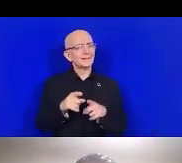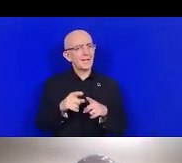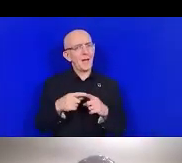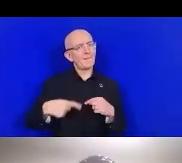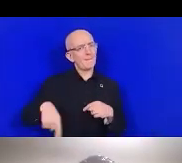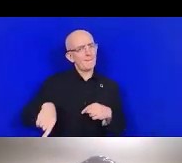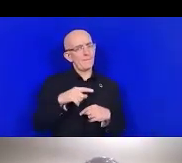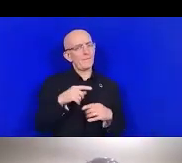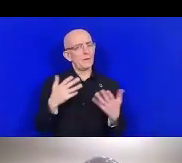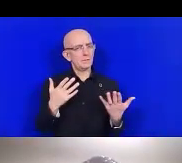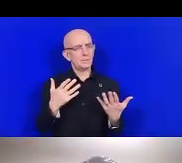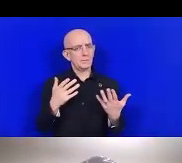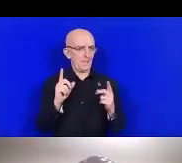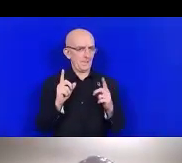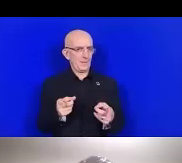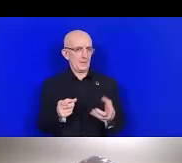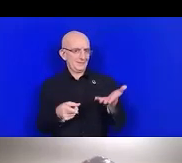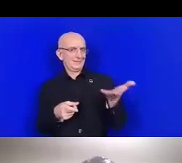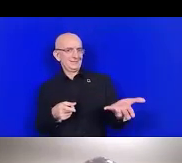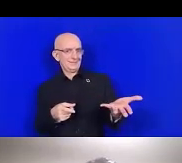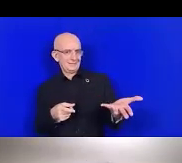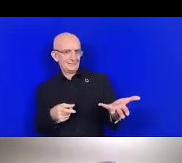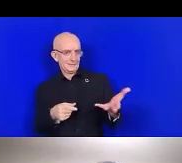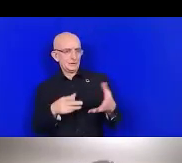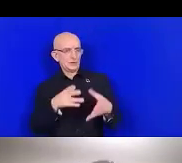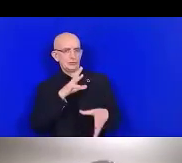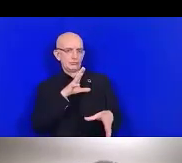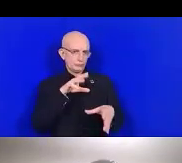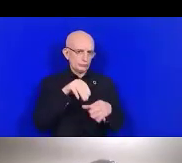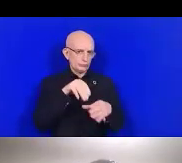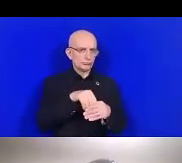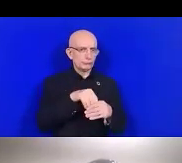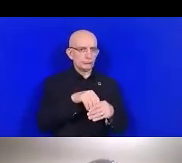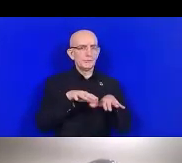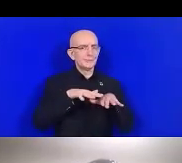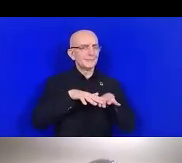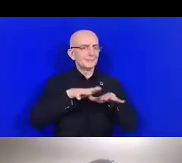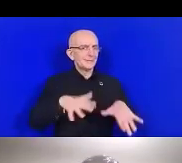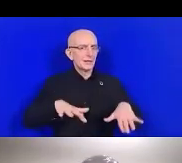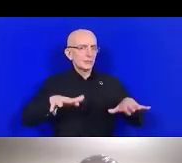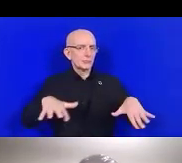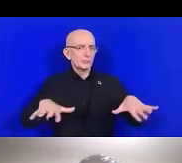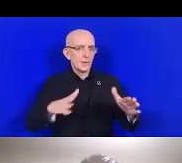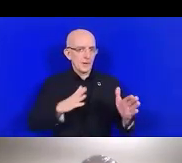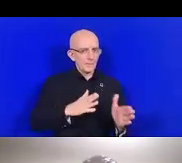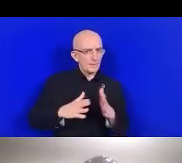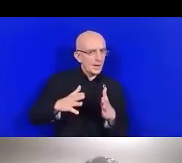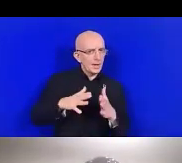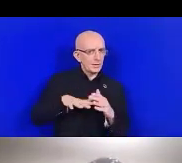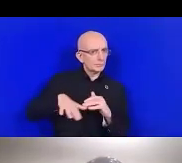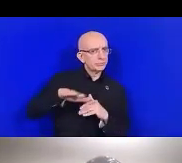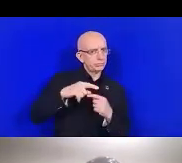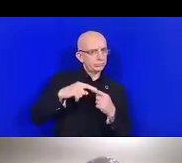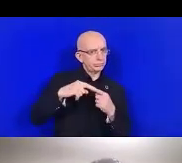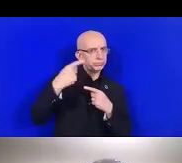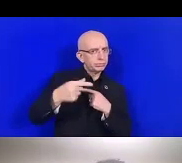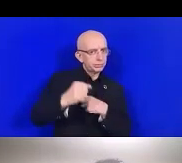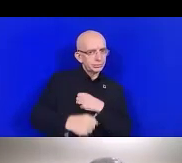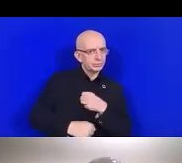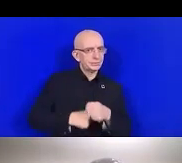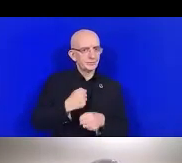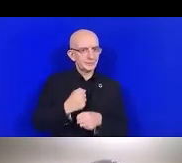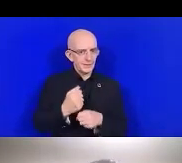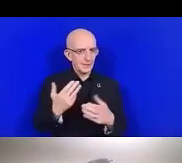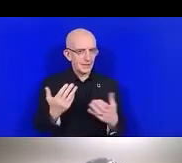Désolé, au cours des prochaines années, nous allons mettre à jour le plan territorial et nous pensons que